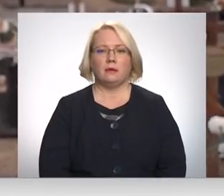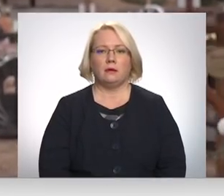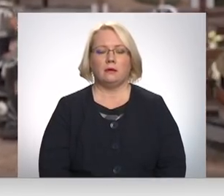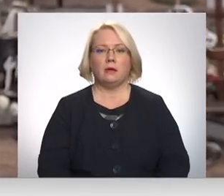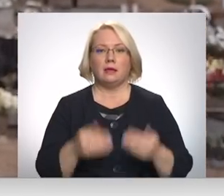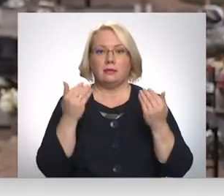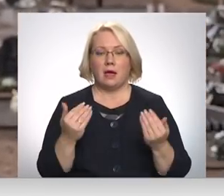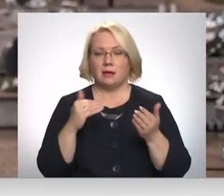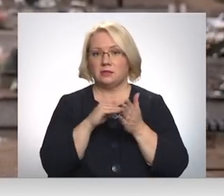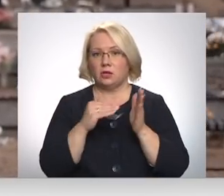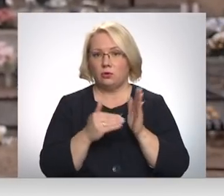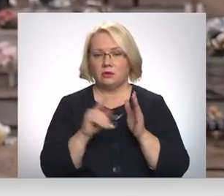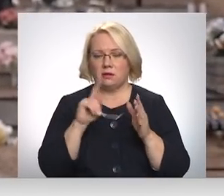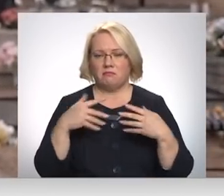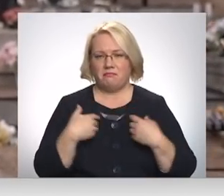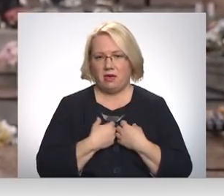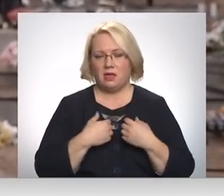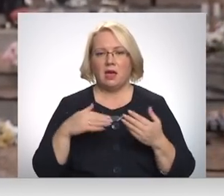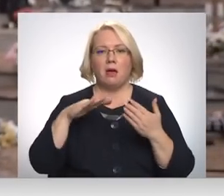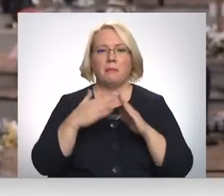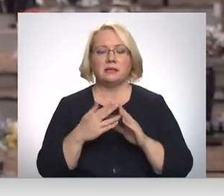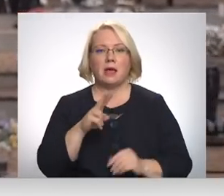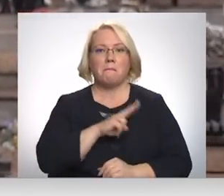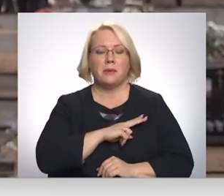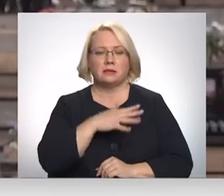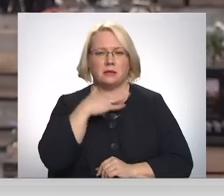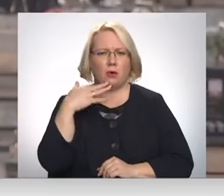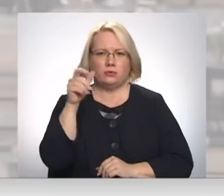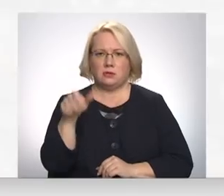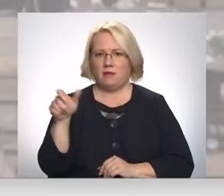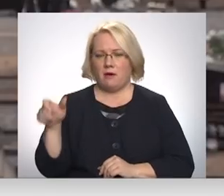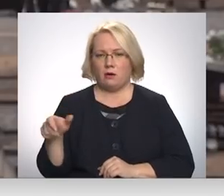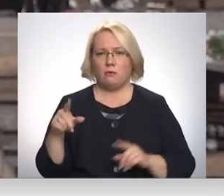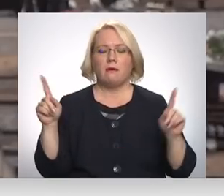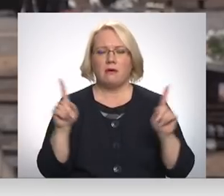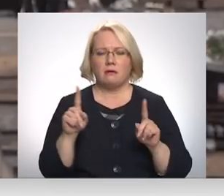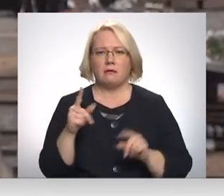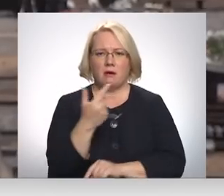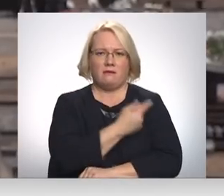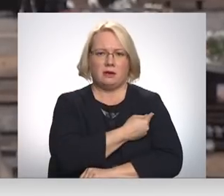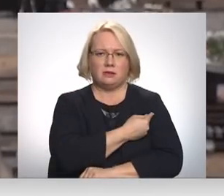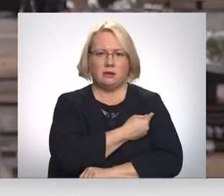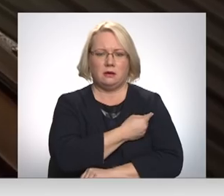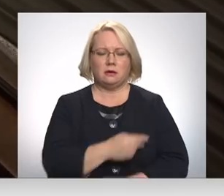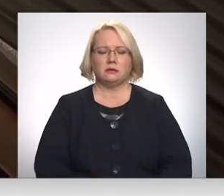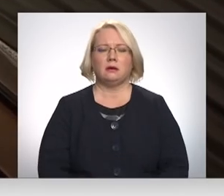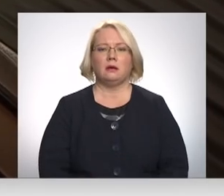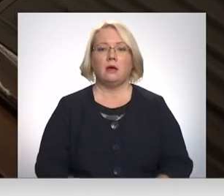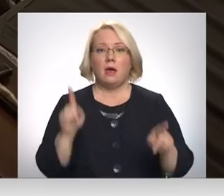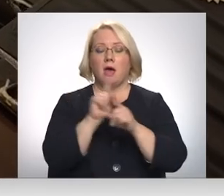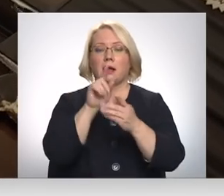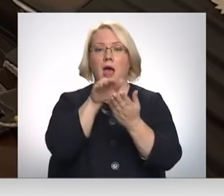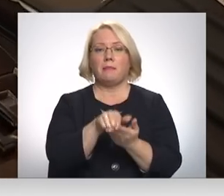Pat laban situācija ir bēdīga. Pilsētā mirst ļoti daudz cilvēku. Ir jāvakķinēs. Ar